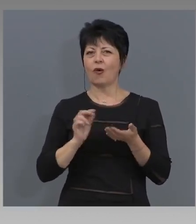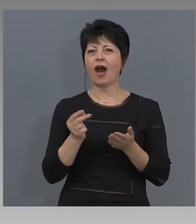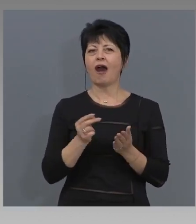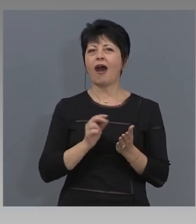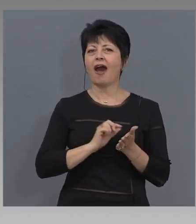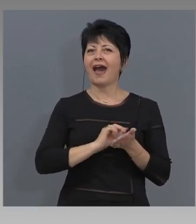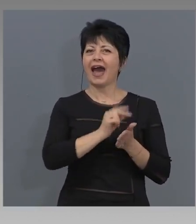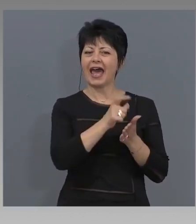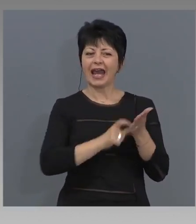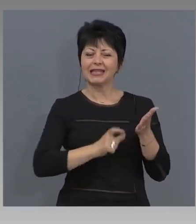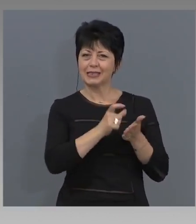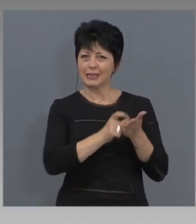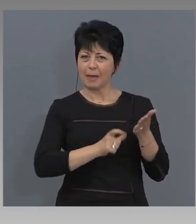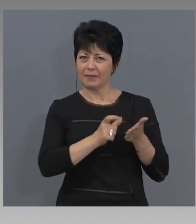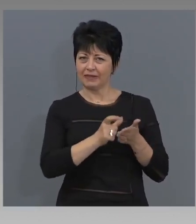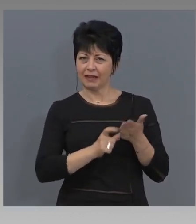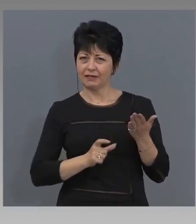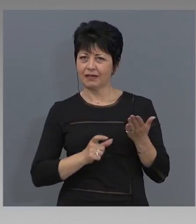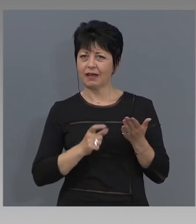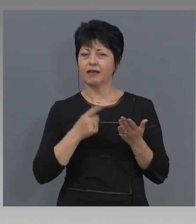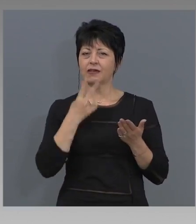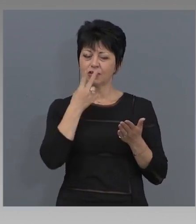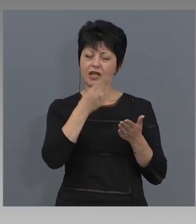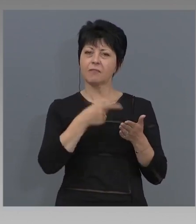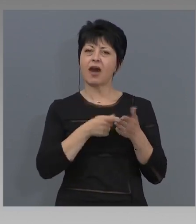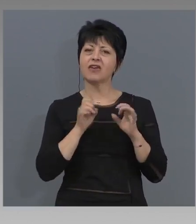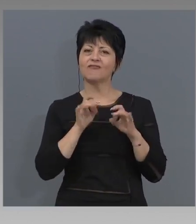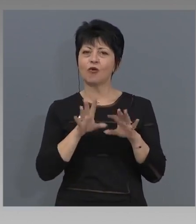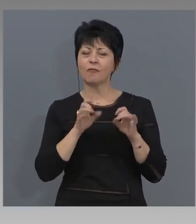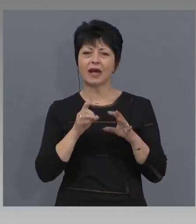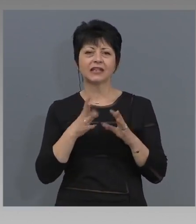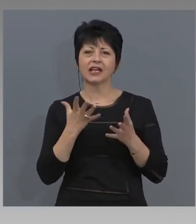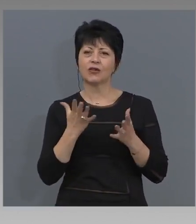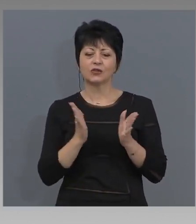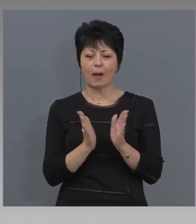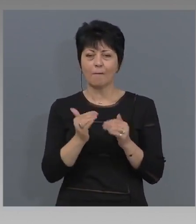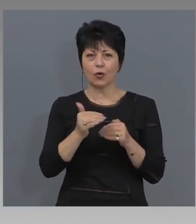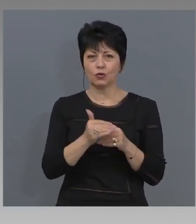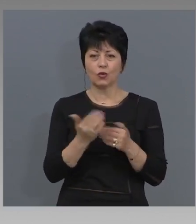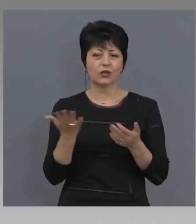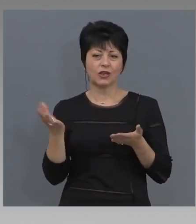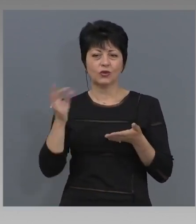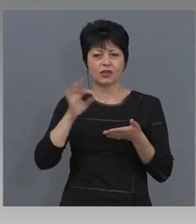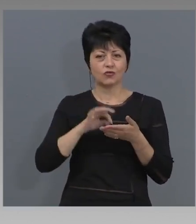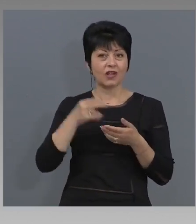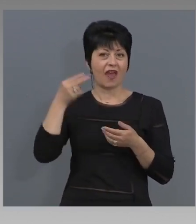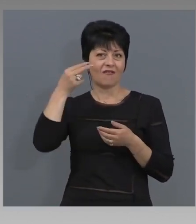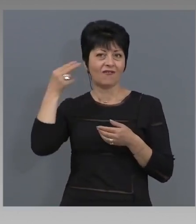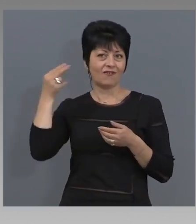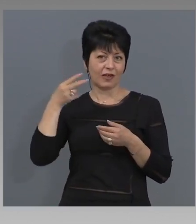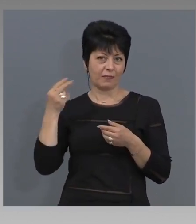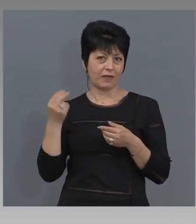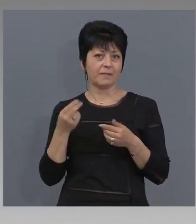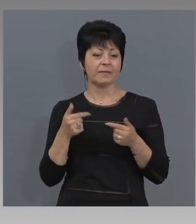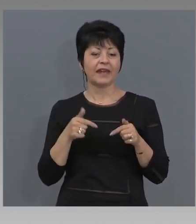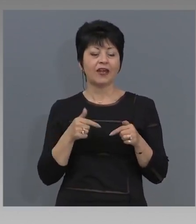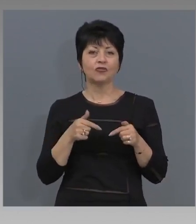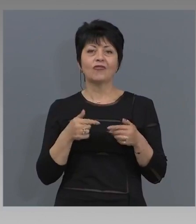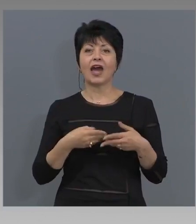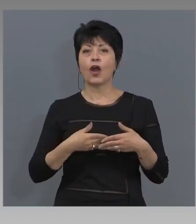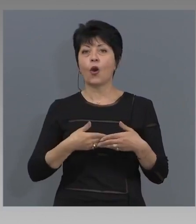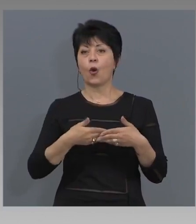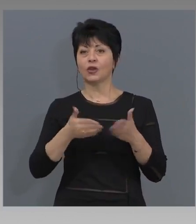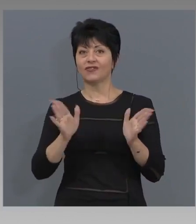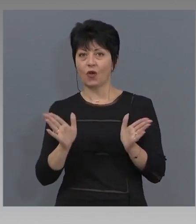Там ще има информация за кои продукти, от кои производители са дошли. Сега не искам да влизам в детайли, защото тя е отворена програма.